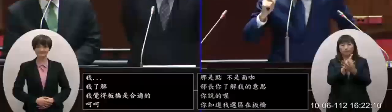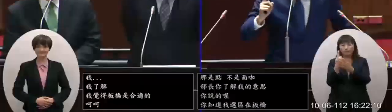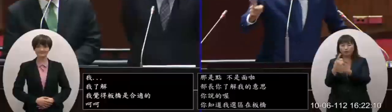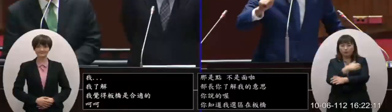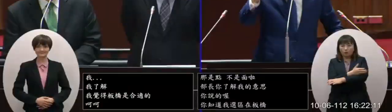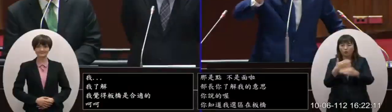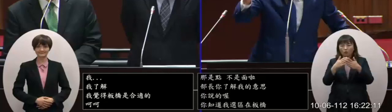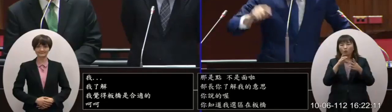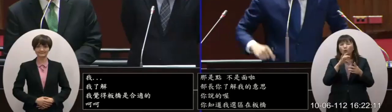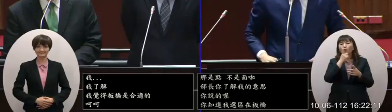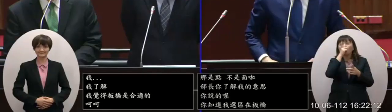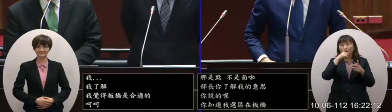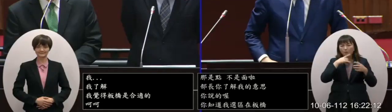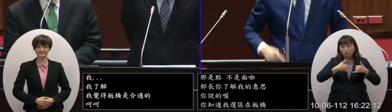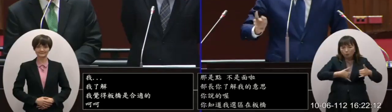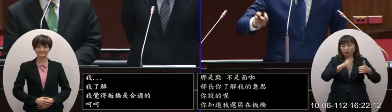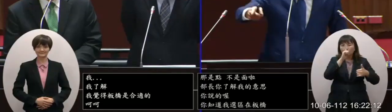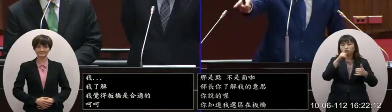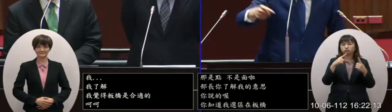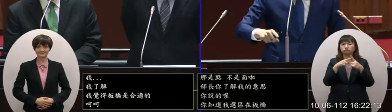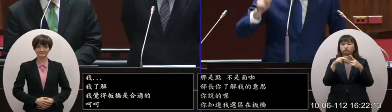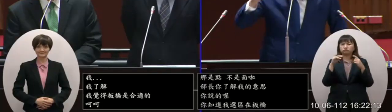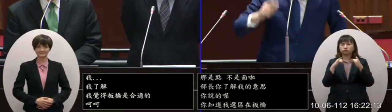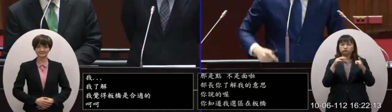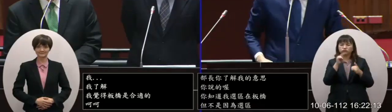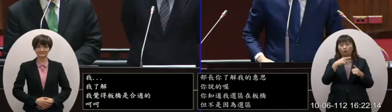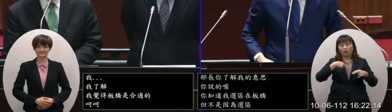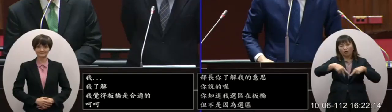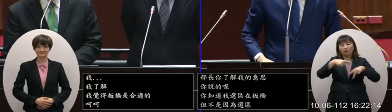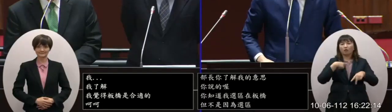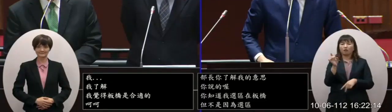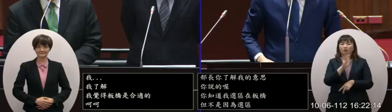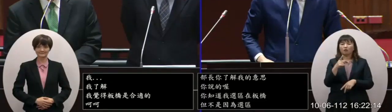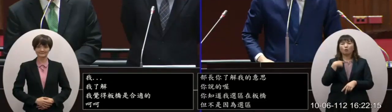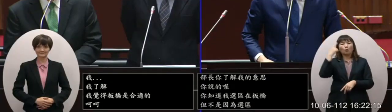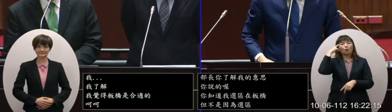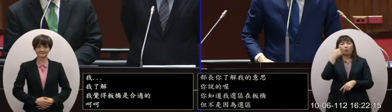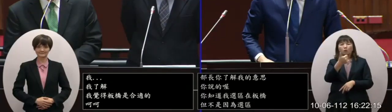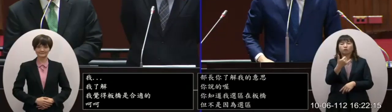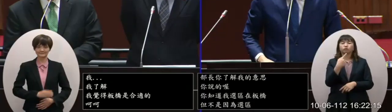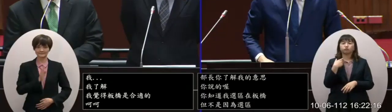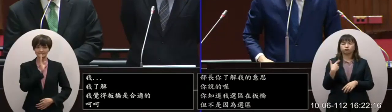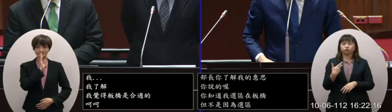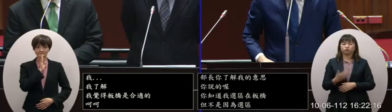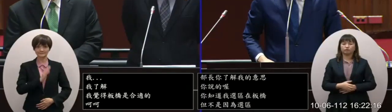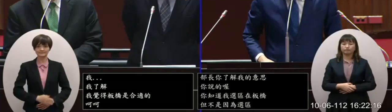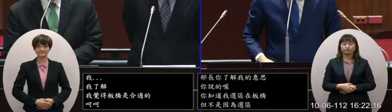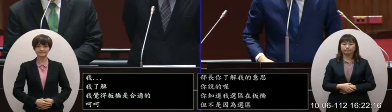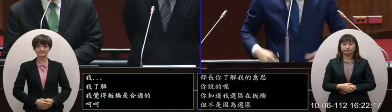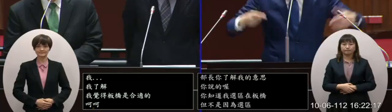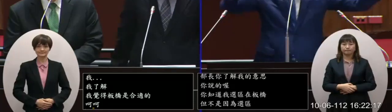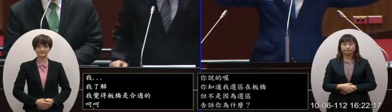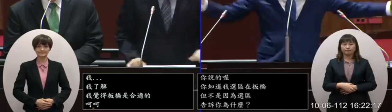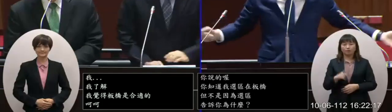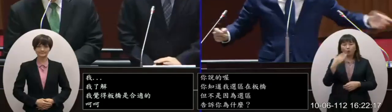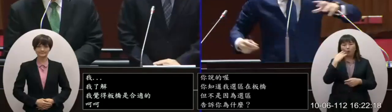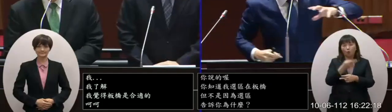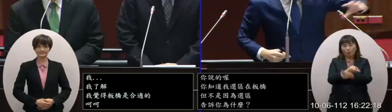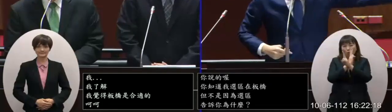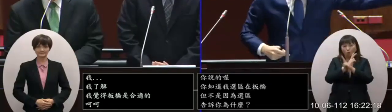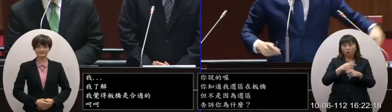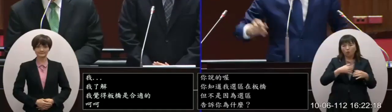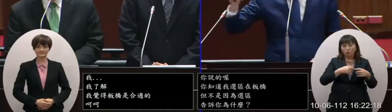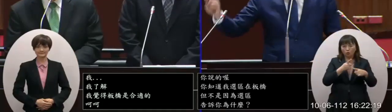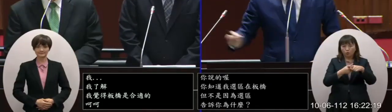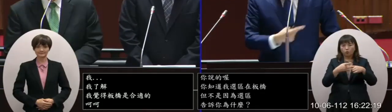鄉鎮喔只做一條路民眾沒趕啦因為我從來不會走那條我就沒趕對不對院長同意吧我板橋那麼多